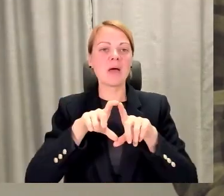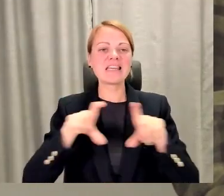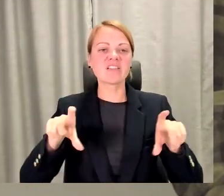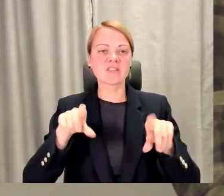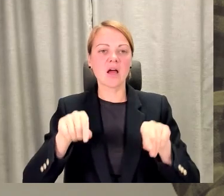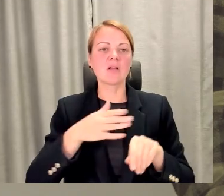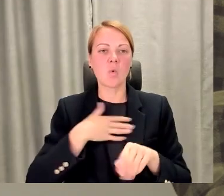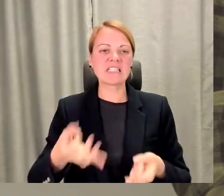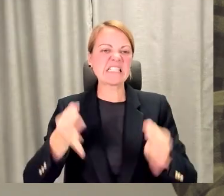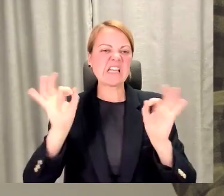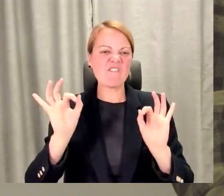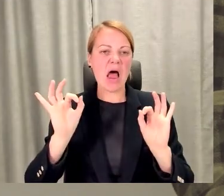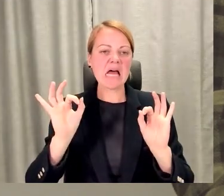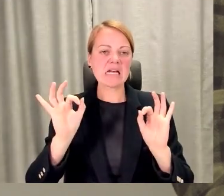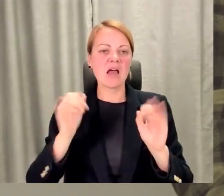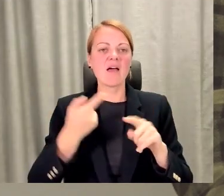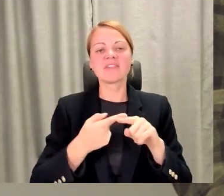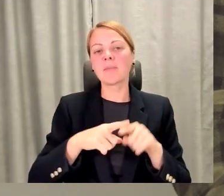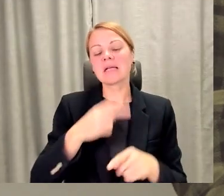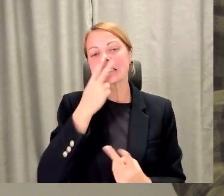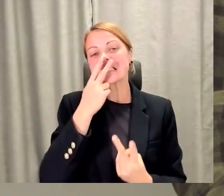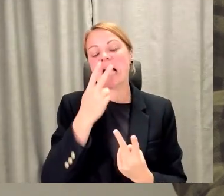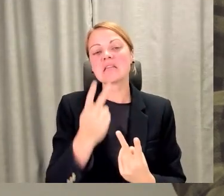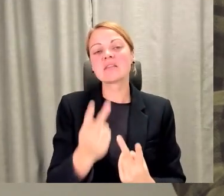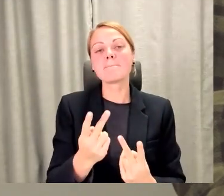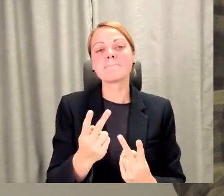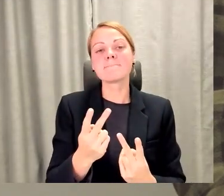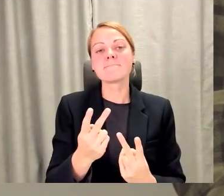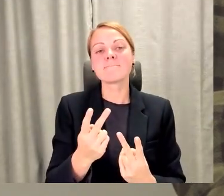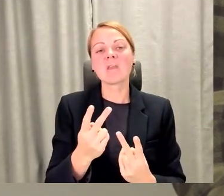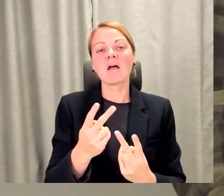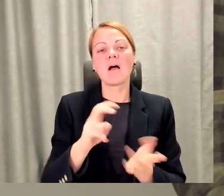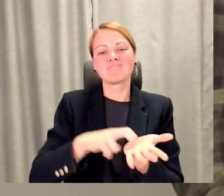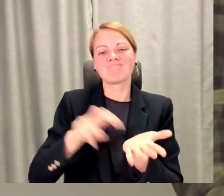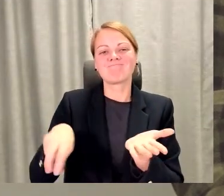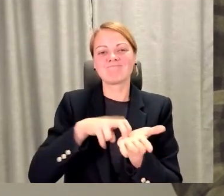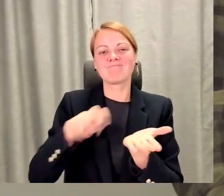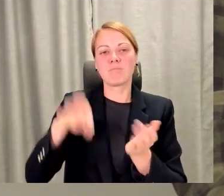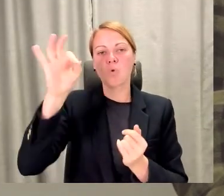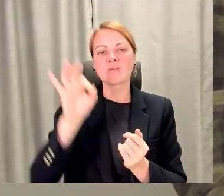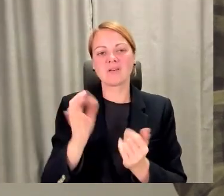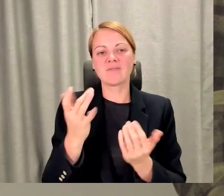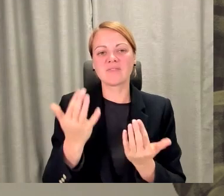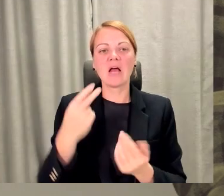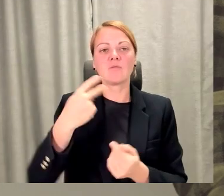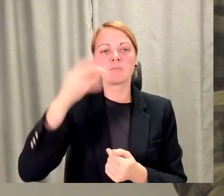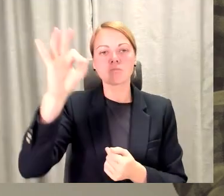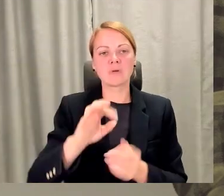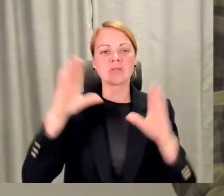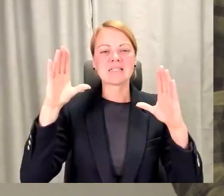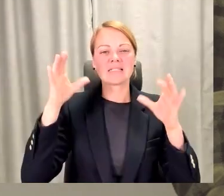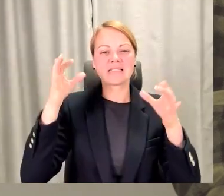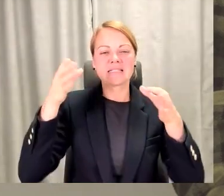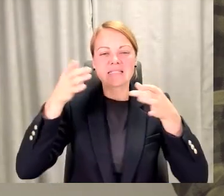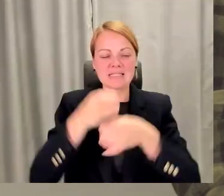Tāpēc mēs arī skatāmies uz atbiruma procentu. Mēs no 20% samazinājām to atbiruma procentu līdz